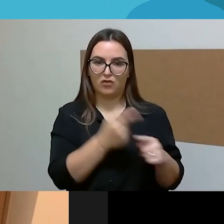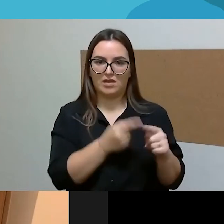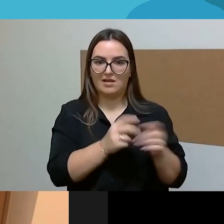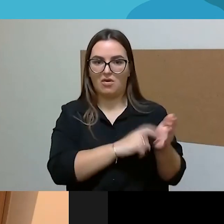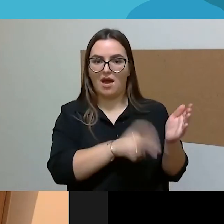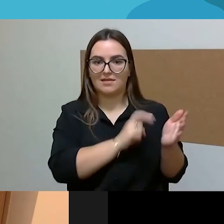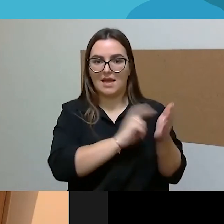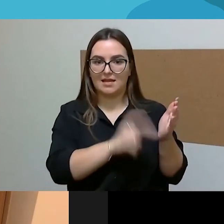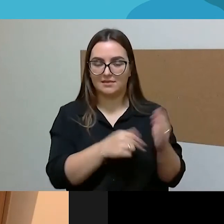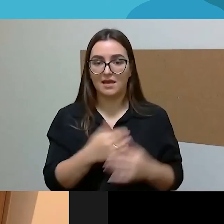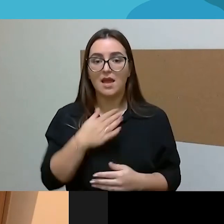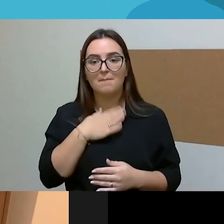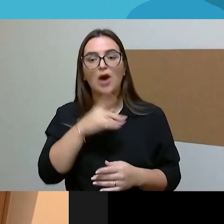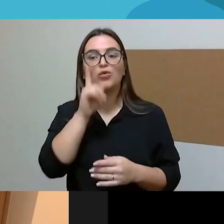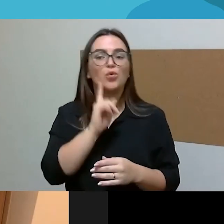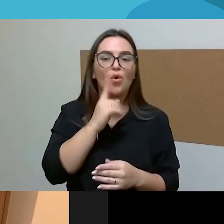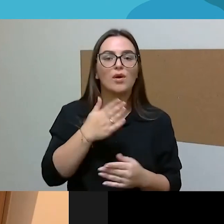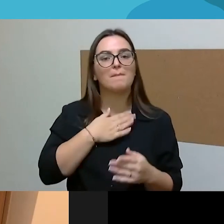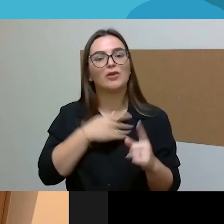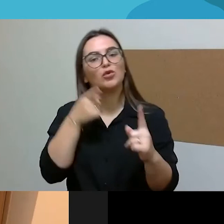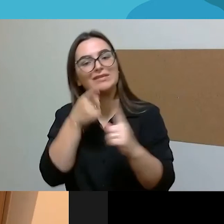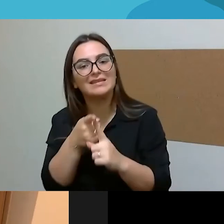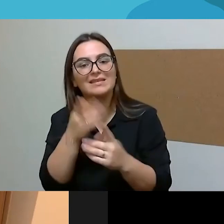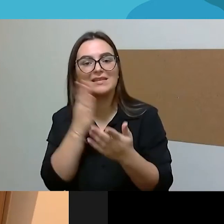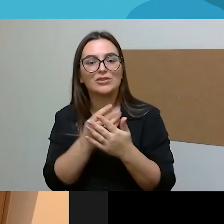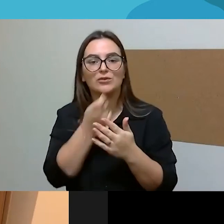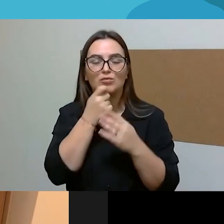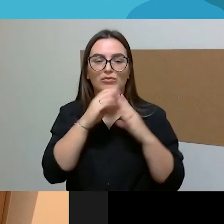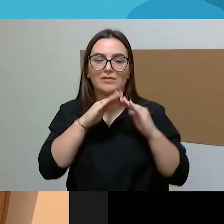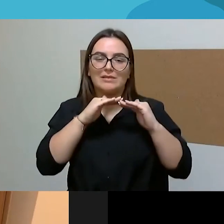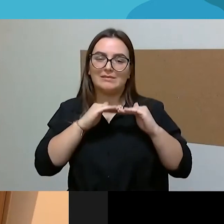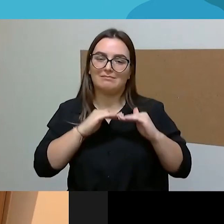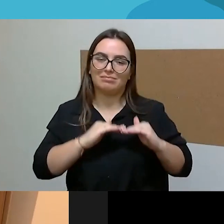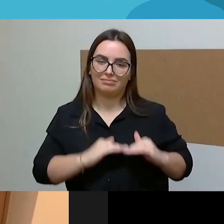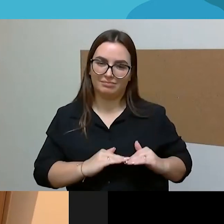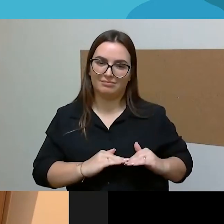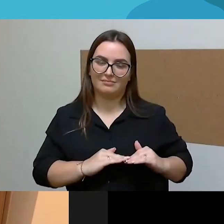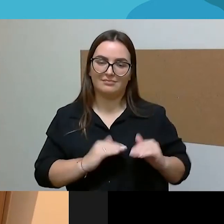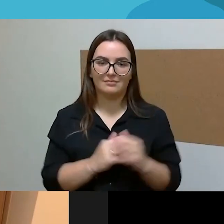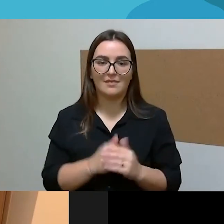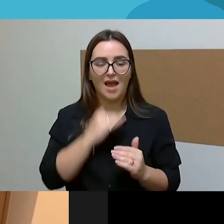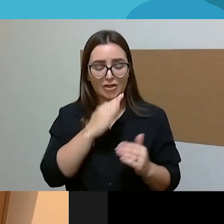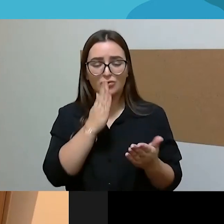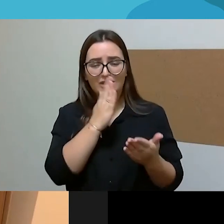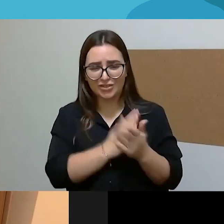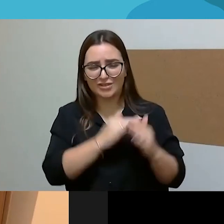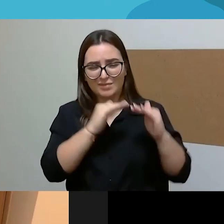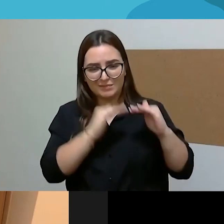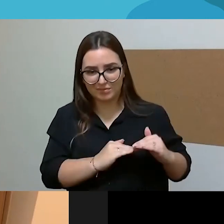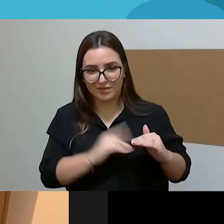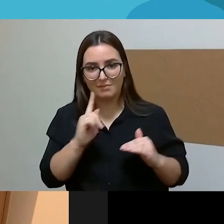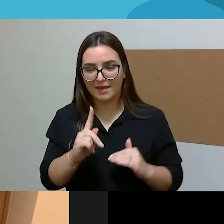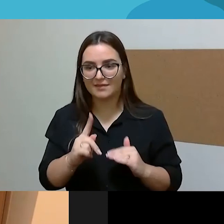prioritetai, mano norai, ten ambicijos yra taip, kažkur jie yra, bet vis tiek noras